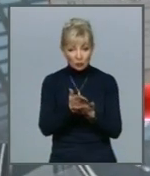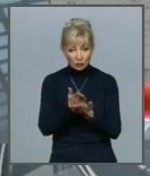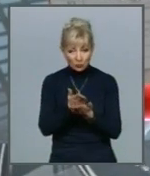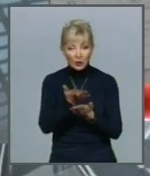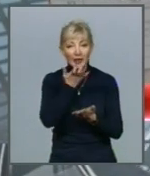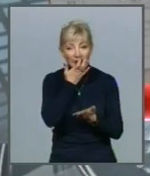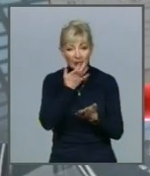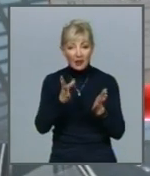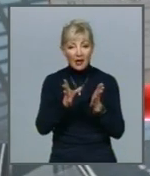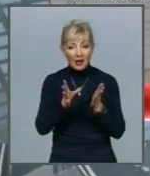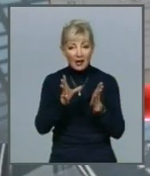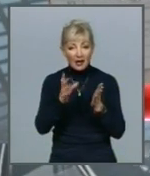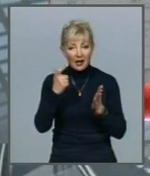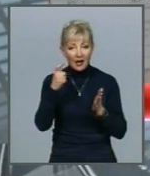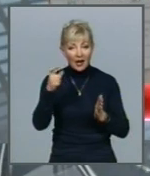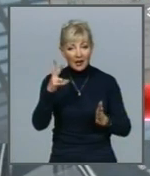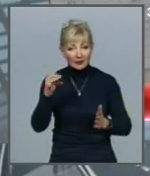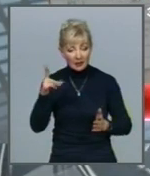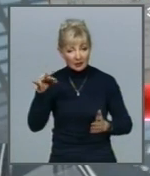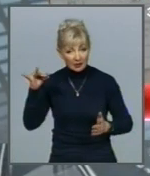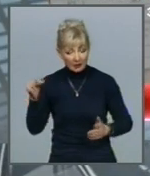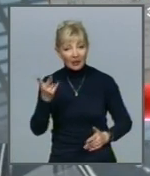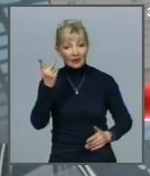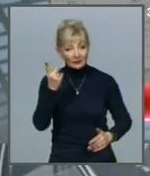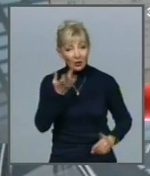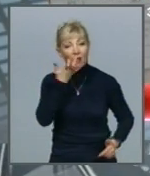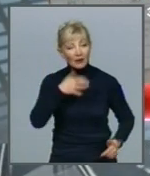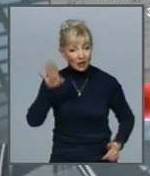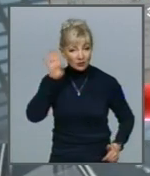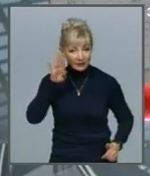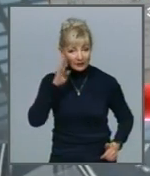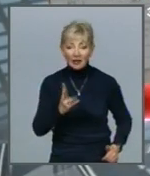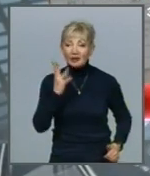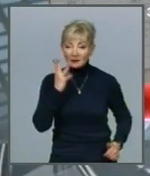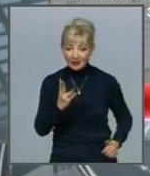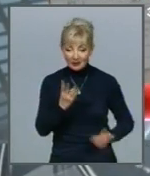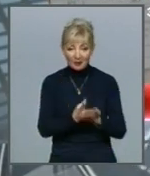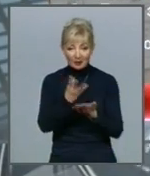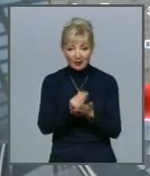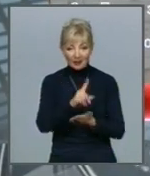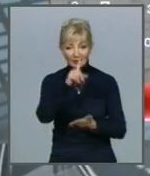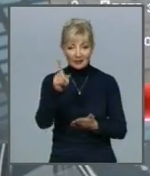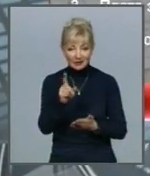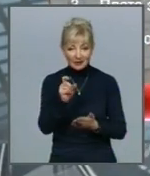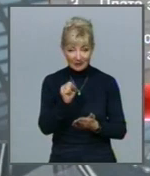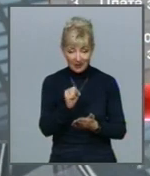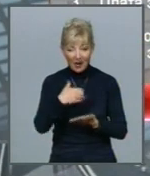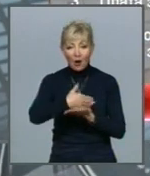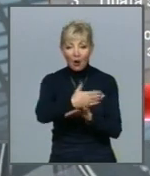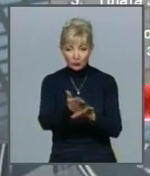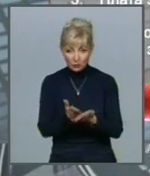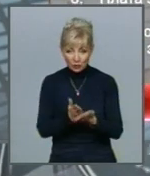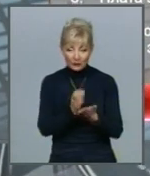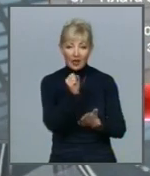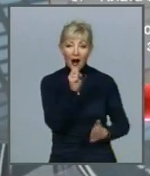теплоенергії Друге, плата за послугу з постачання гарячої води Третє, плата за абонентське обслуговування